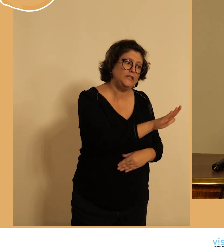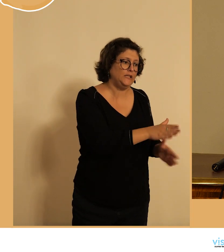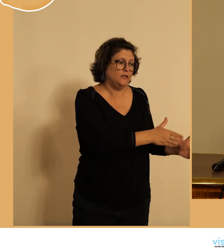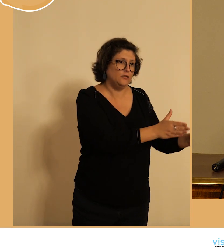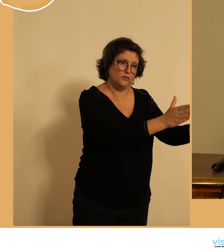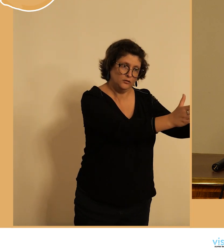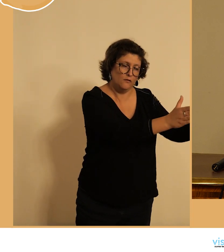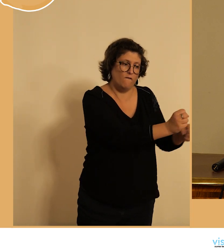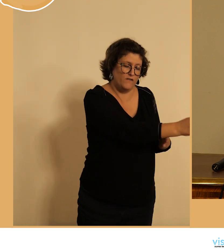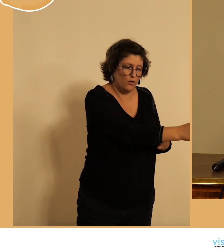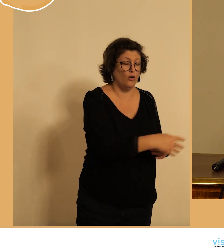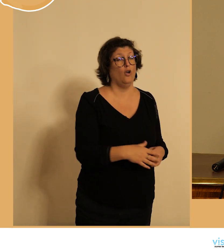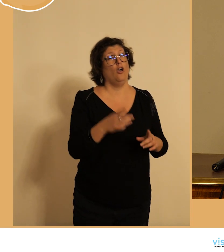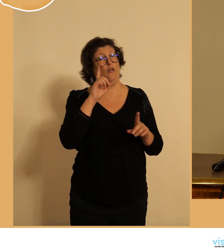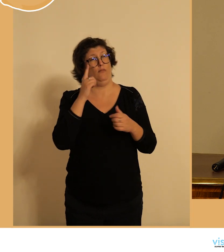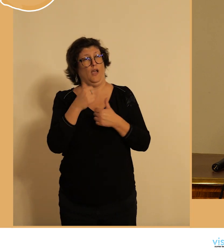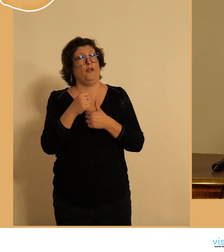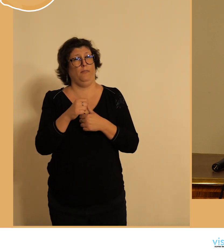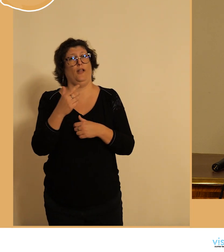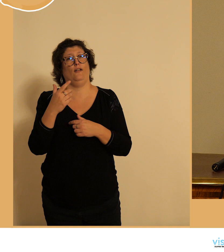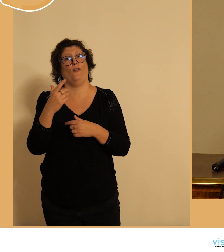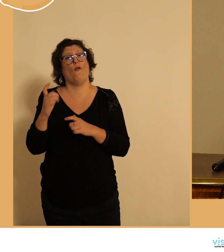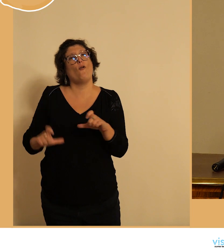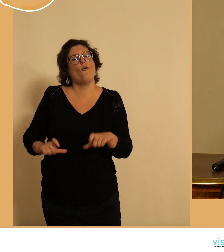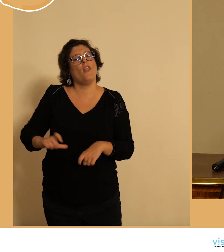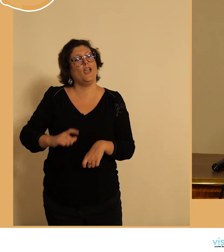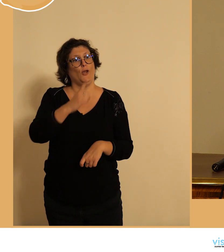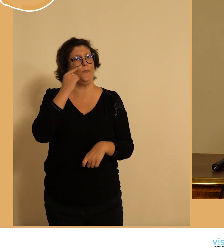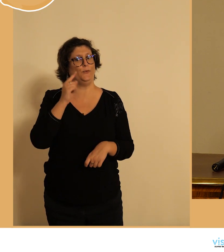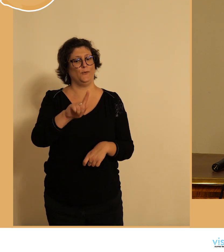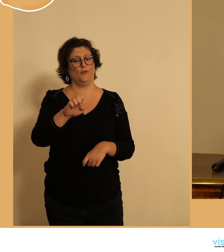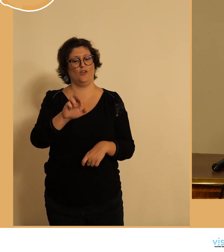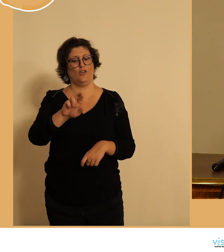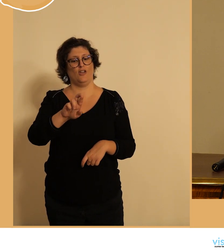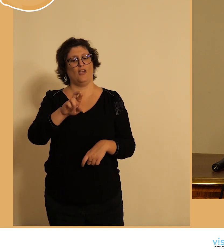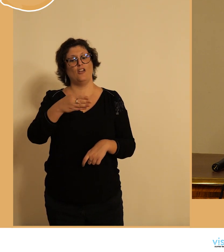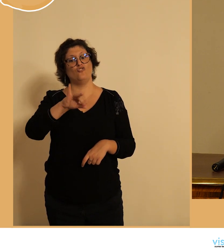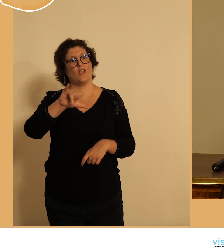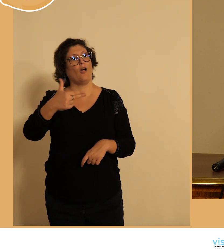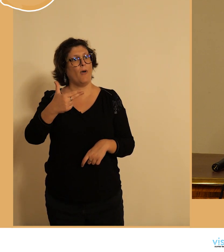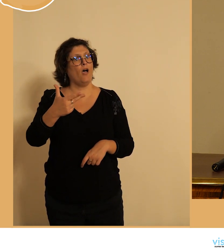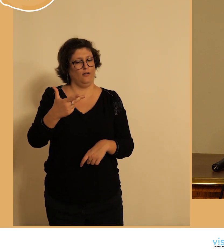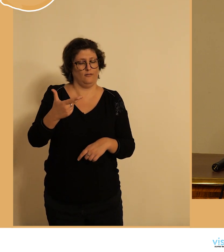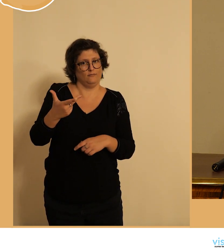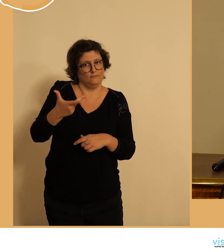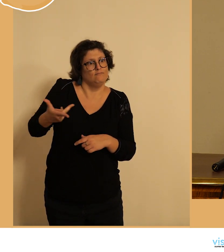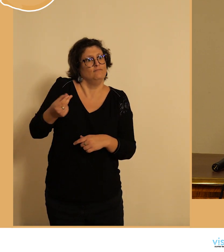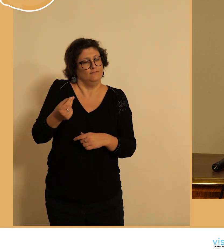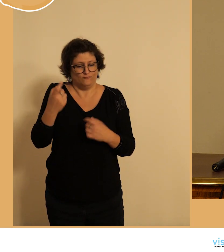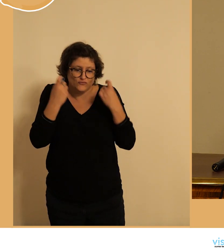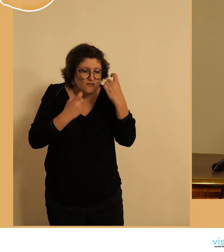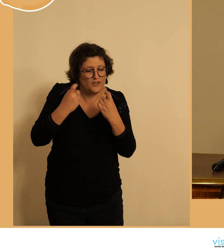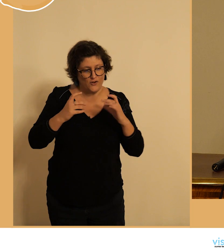Germain et je m'occupais aussi du patrimoine j'avais une petite tocade avec vous Jean-Luc c'est aux journées européennes du